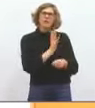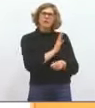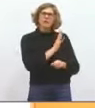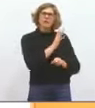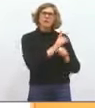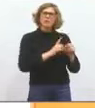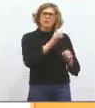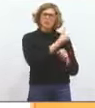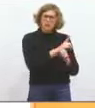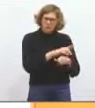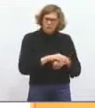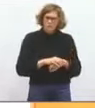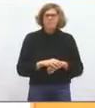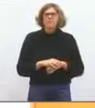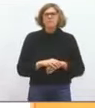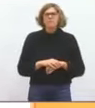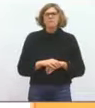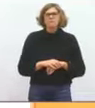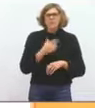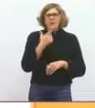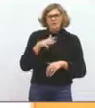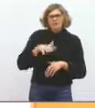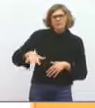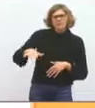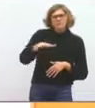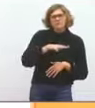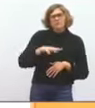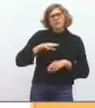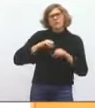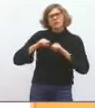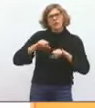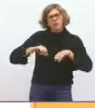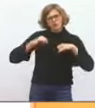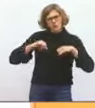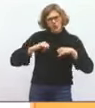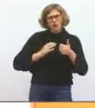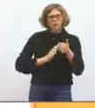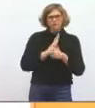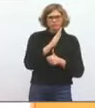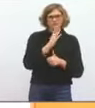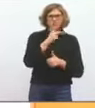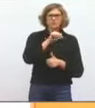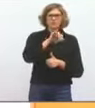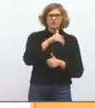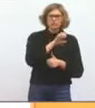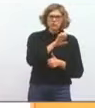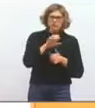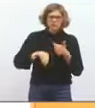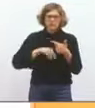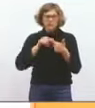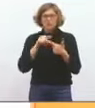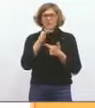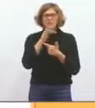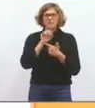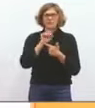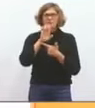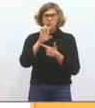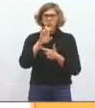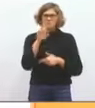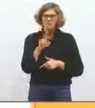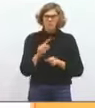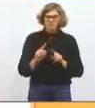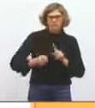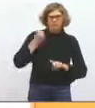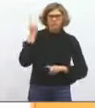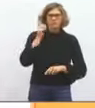qu'il s'agisse de l'action pour les jeunes, je veux qu'il s'agisse du FSE, FSE qui joue un rôle décisif, puisque nous, maire-président